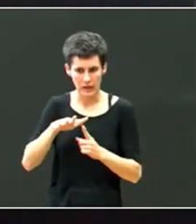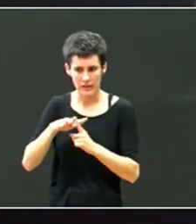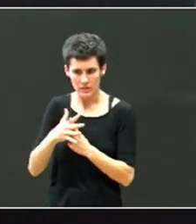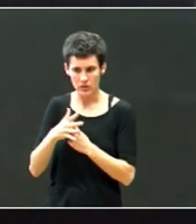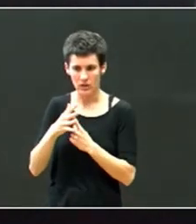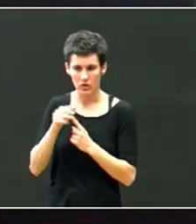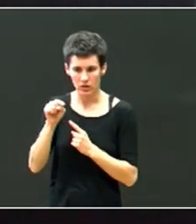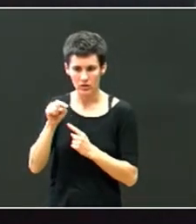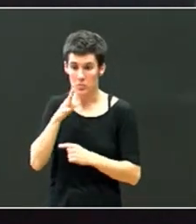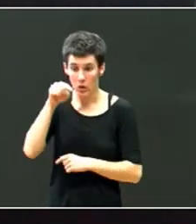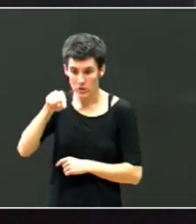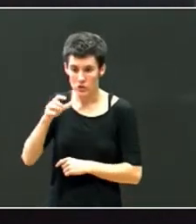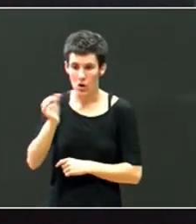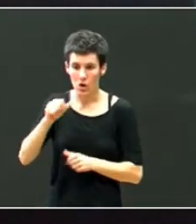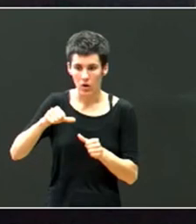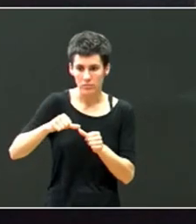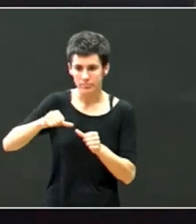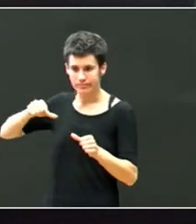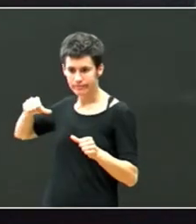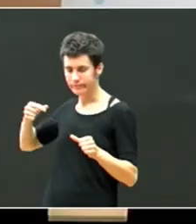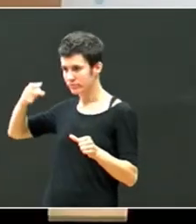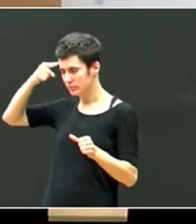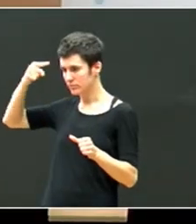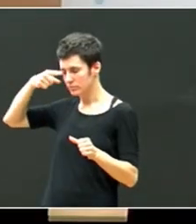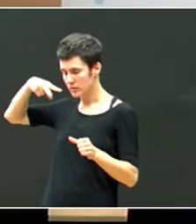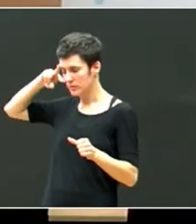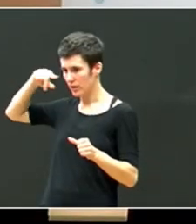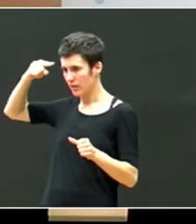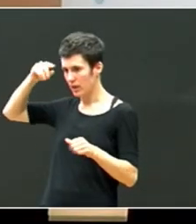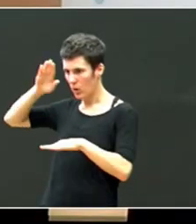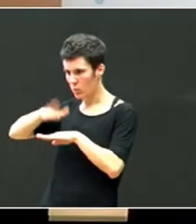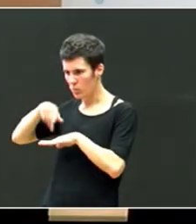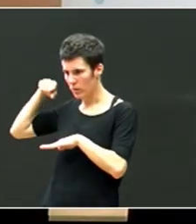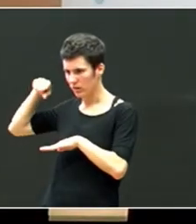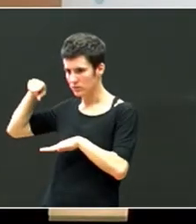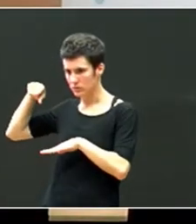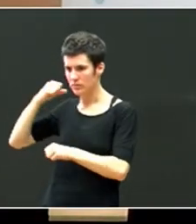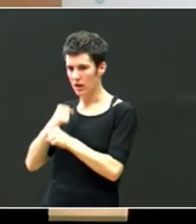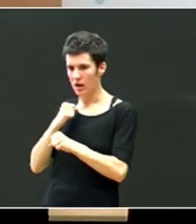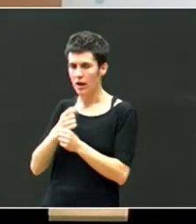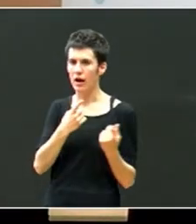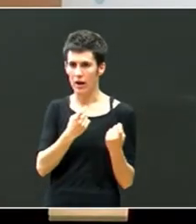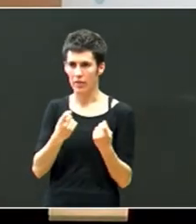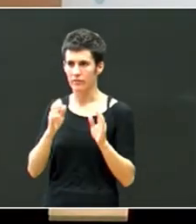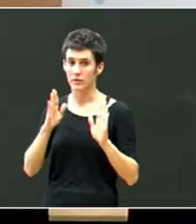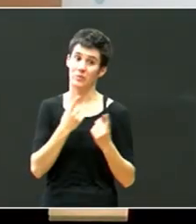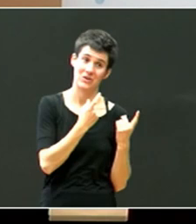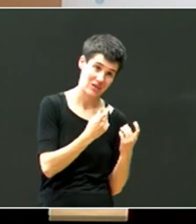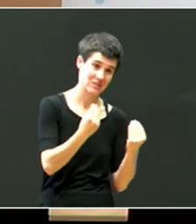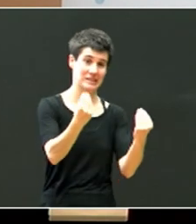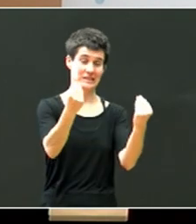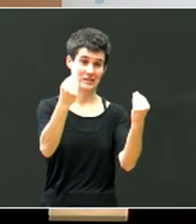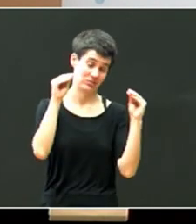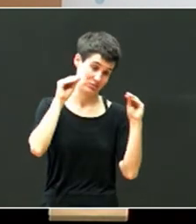nere historioko gauza bada, bueno, hor dago lan haikeko, baina ezagupen, minimo edo formazio, minio gotekin,